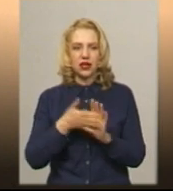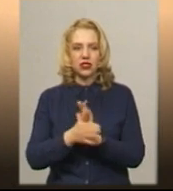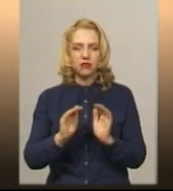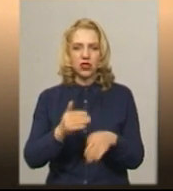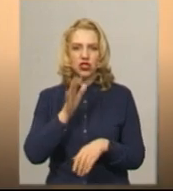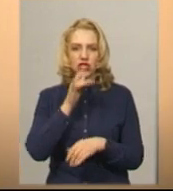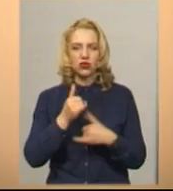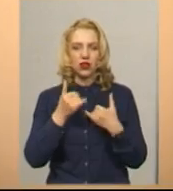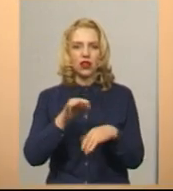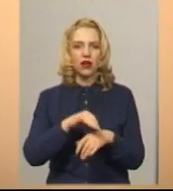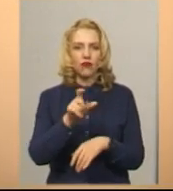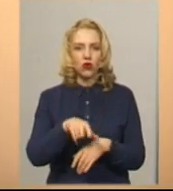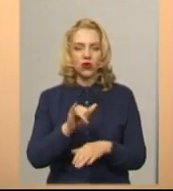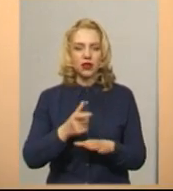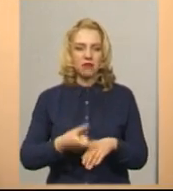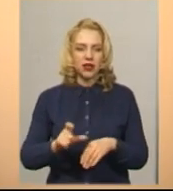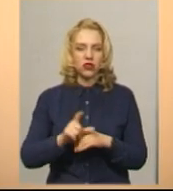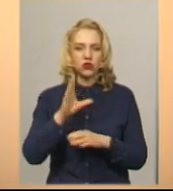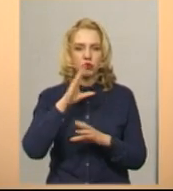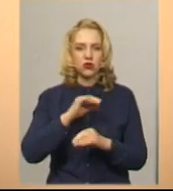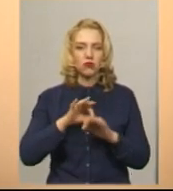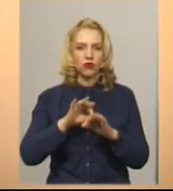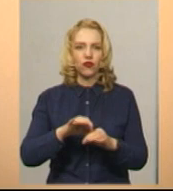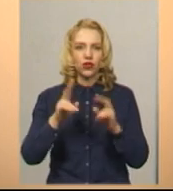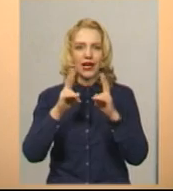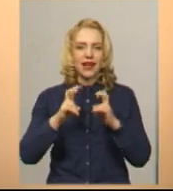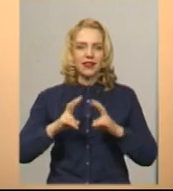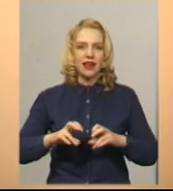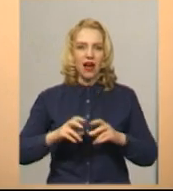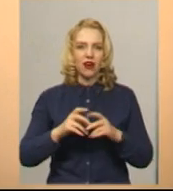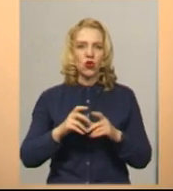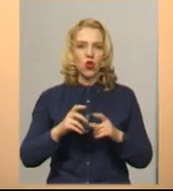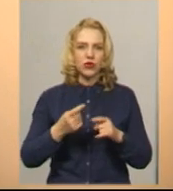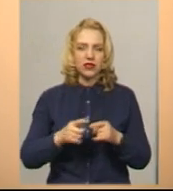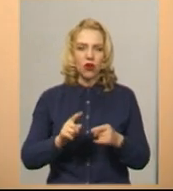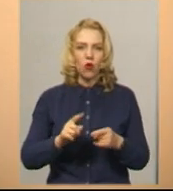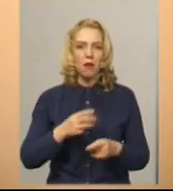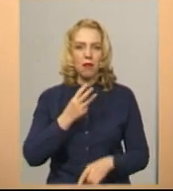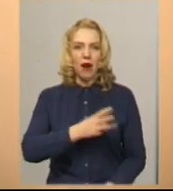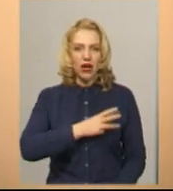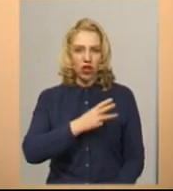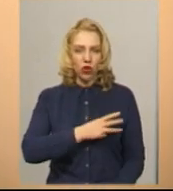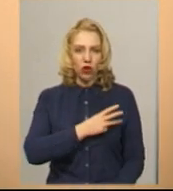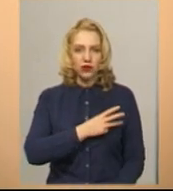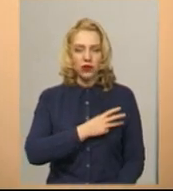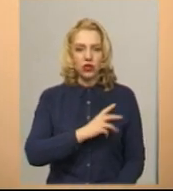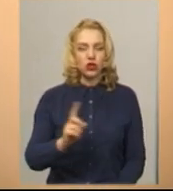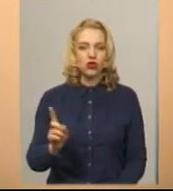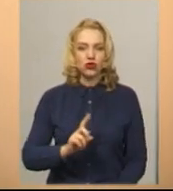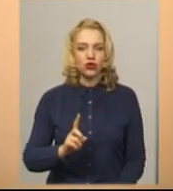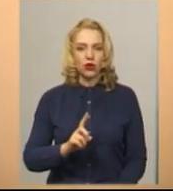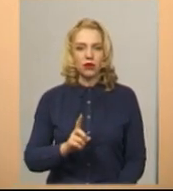і більш успішніше проходить діагностика. Бажано, щоб